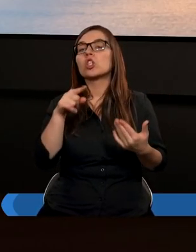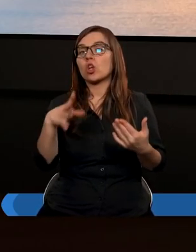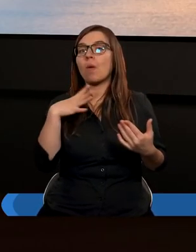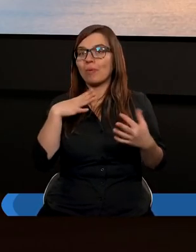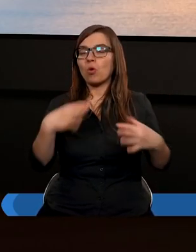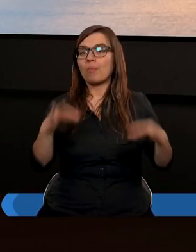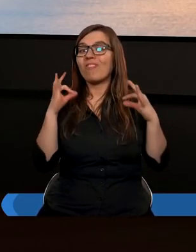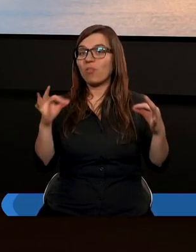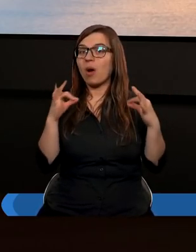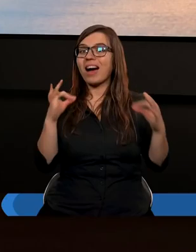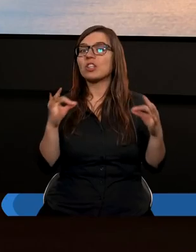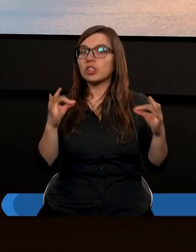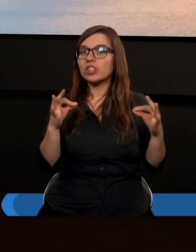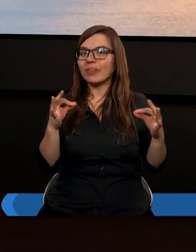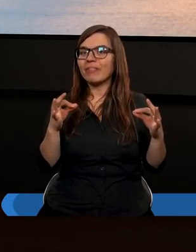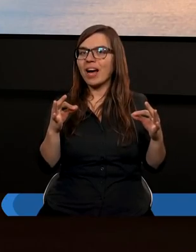byłoby właściwe też?